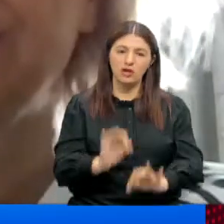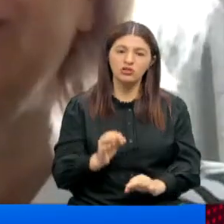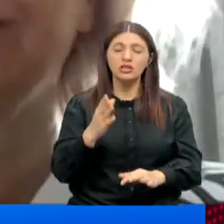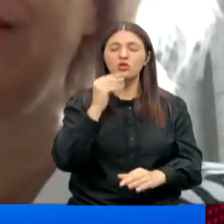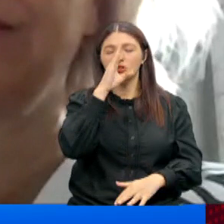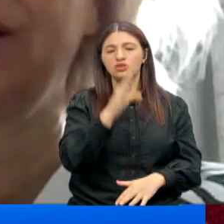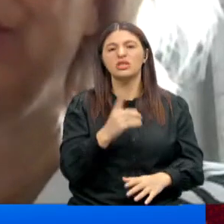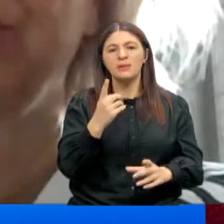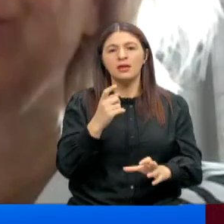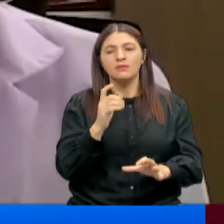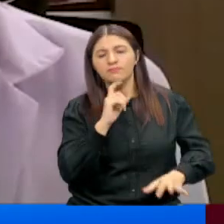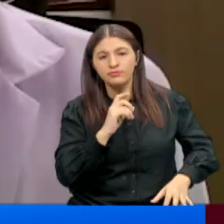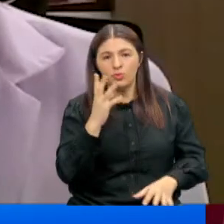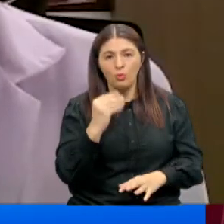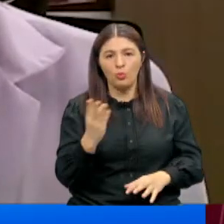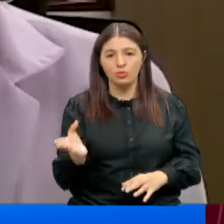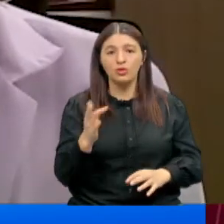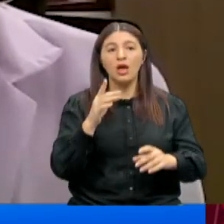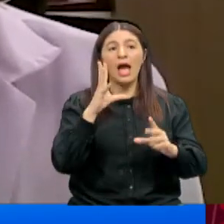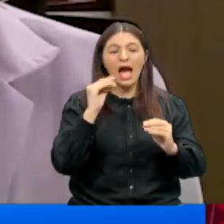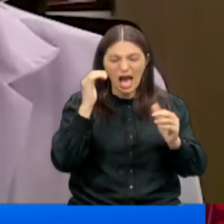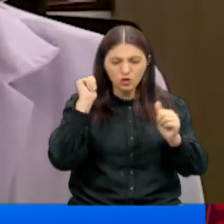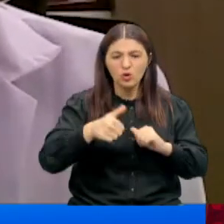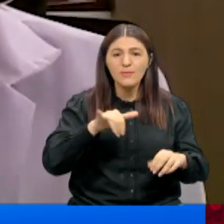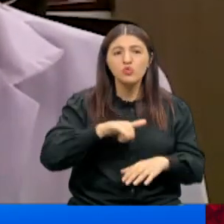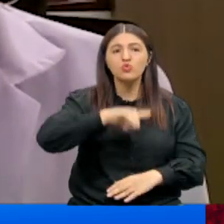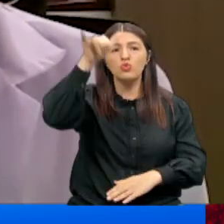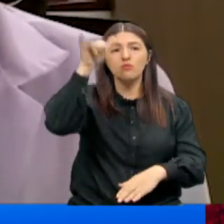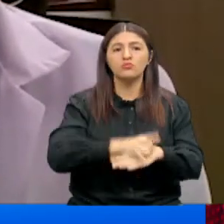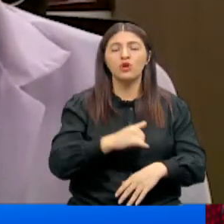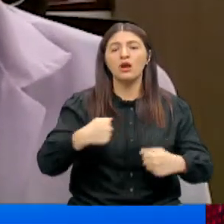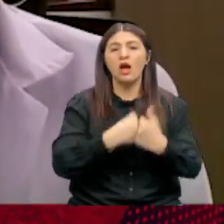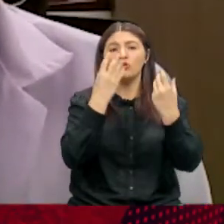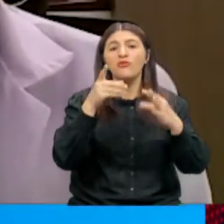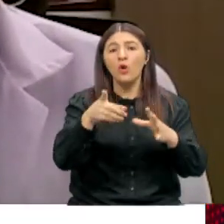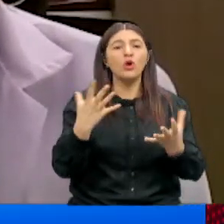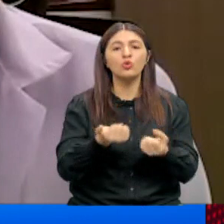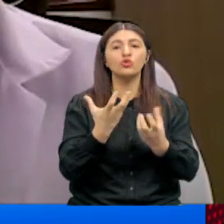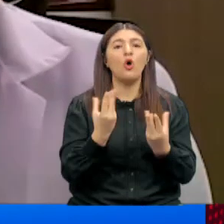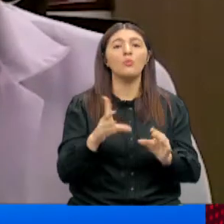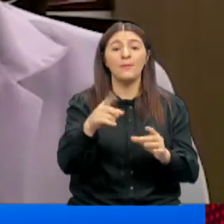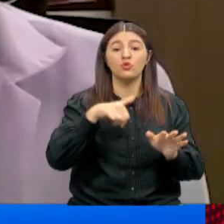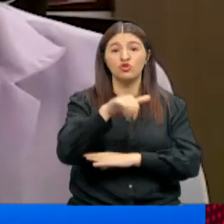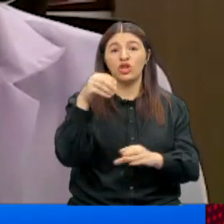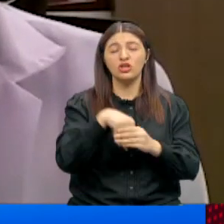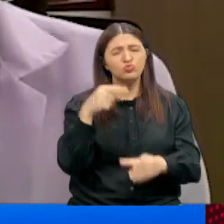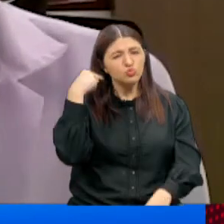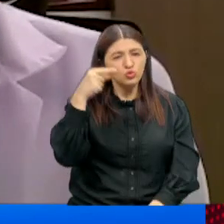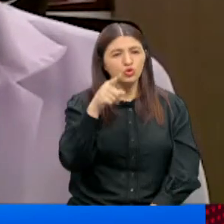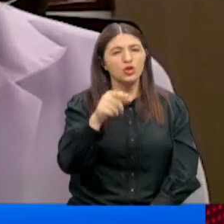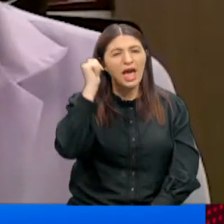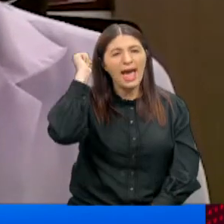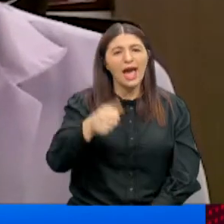ciddi bir takılma yaşıyoruz. Her gün bir uçak düşüyor ve o uçağın içinden kurtulan olmuyor. Şimdi düşünün